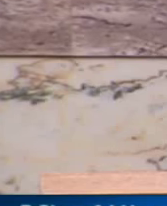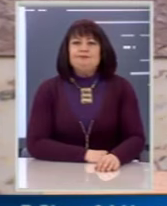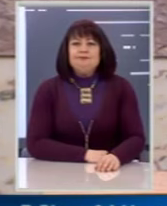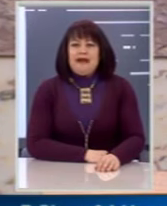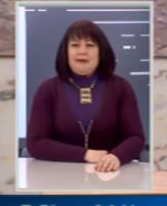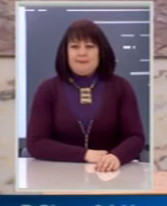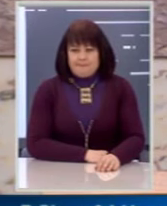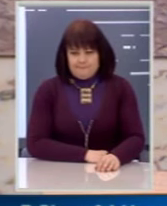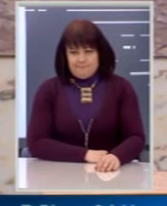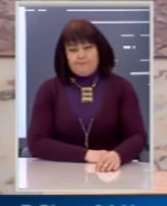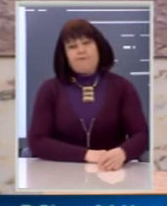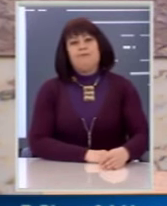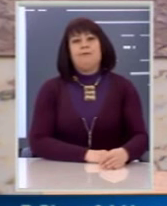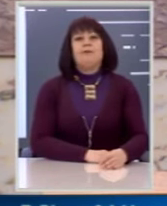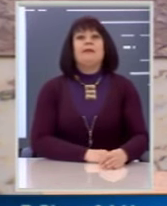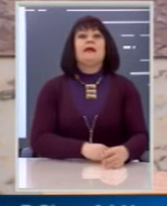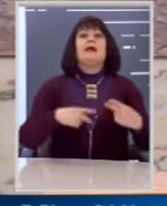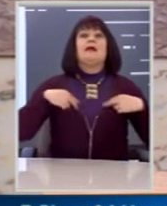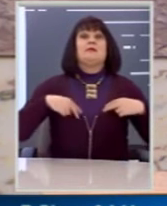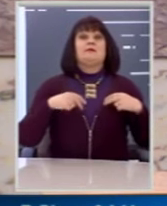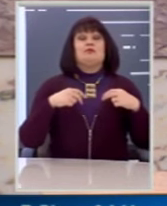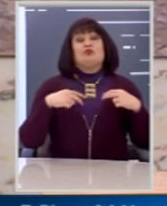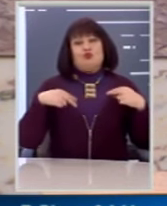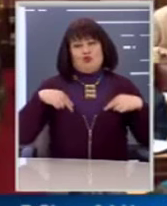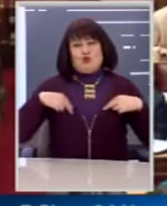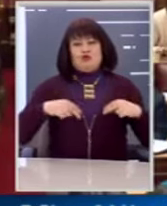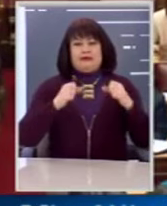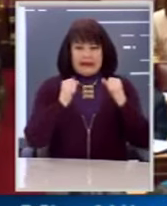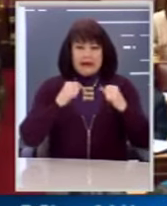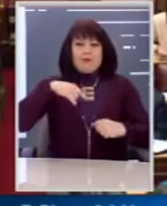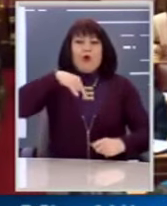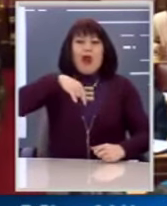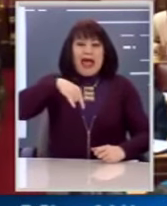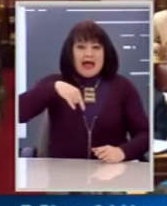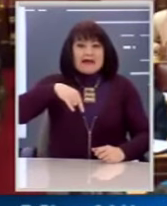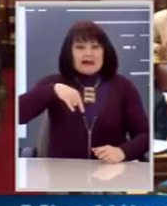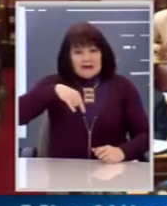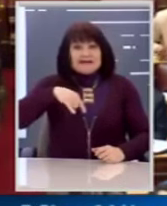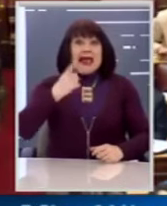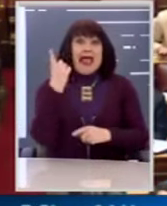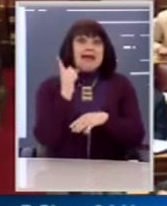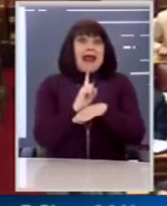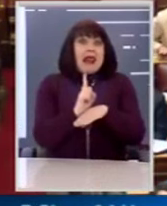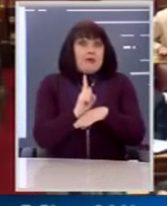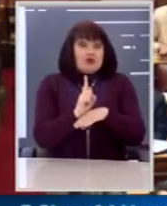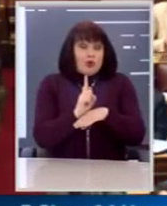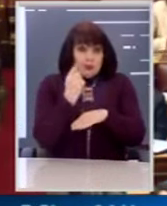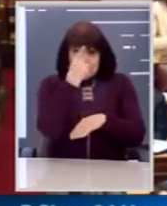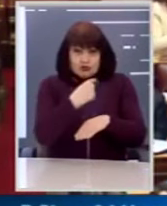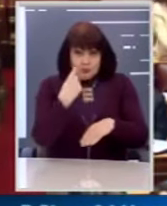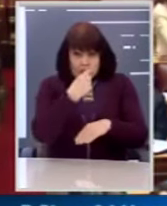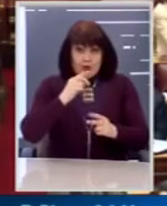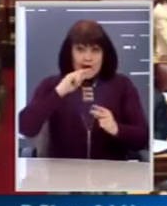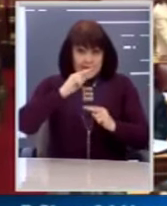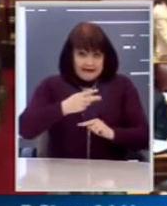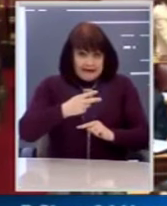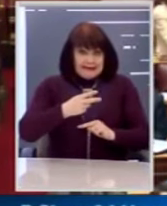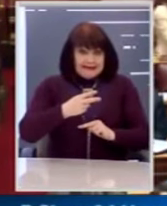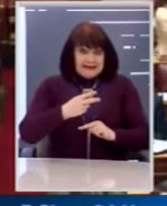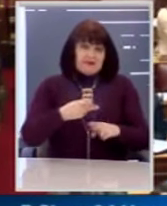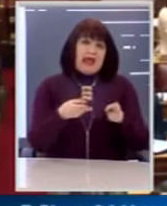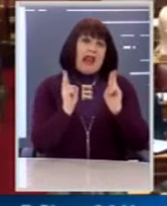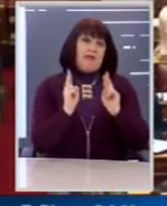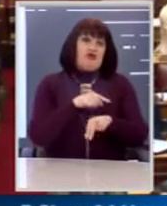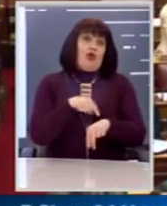Και παρακαλώ πολύ να μην υπάρξουν απόνερα από την τοποθέτηση. Ελάτε. Παρακαλώ